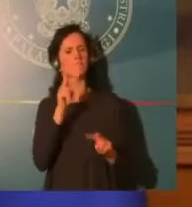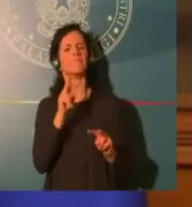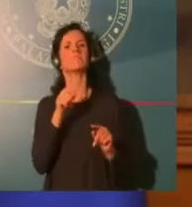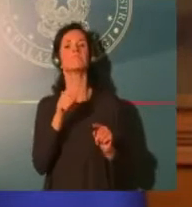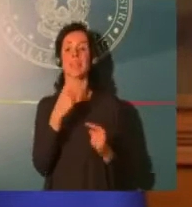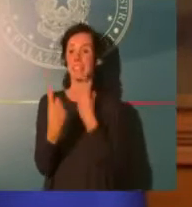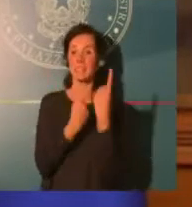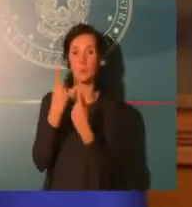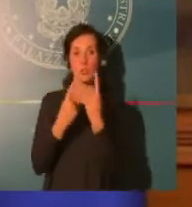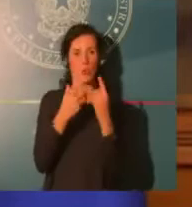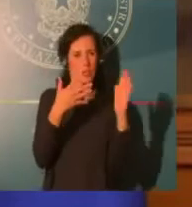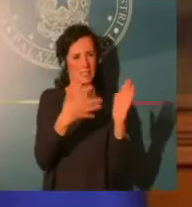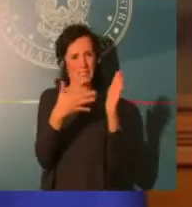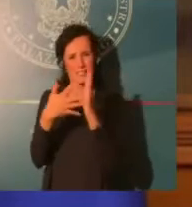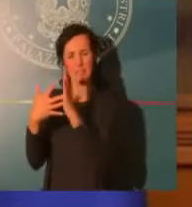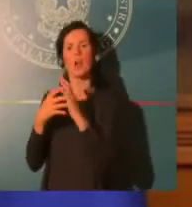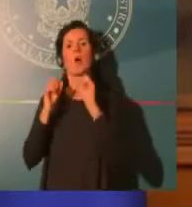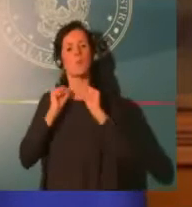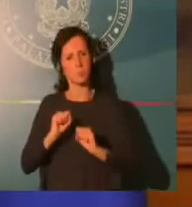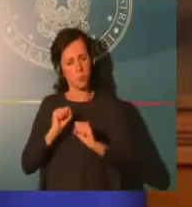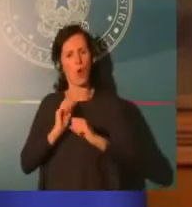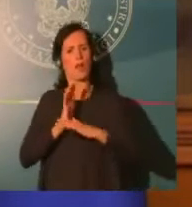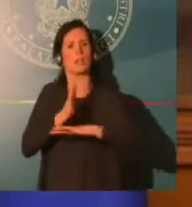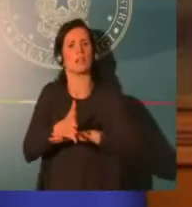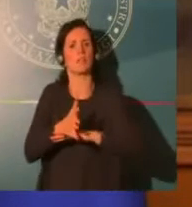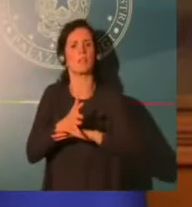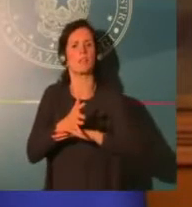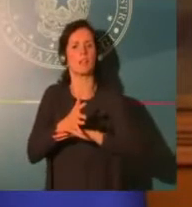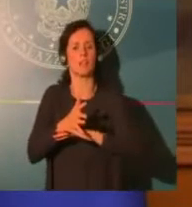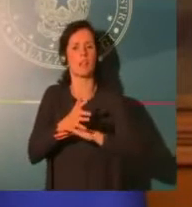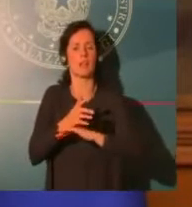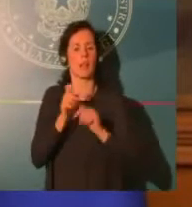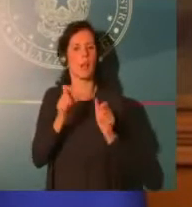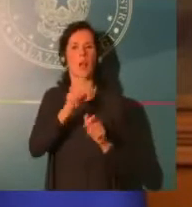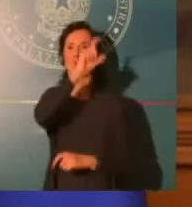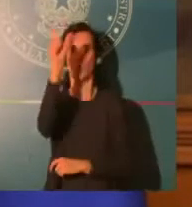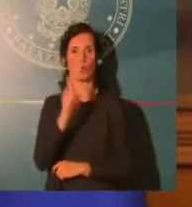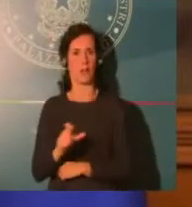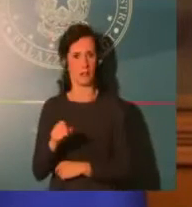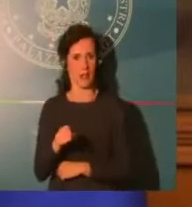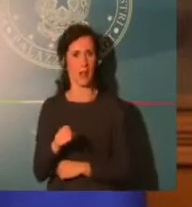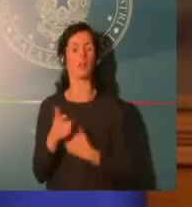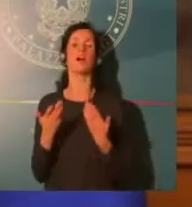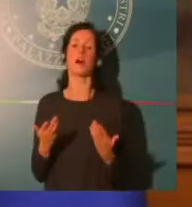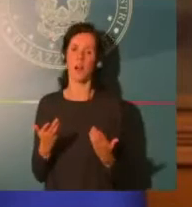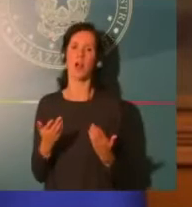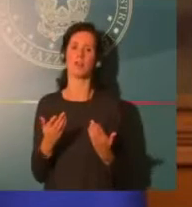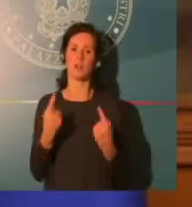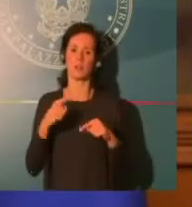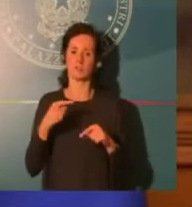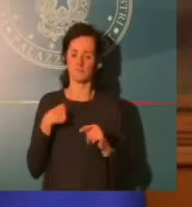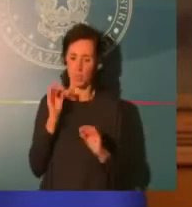che abbiamo costruito e questo è il sistema che perseguiamo. Per quanto riguarda le proteste. Ma guardate, ci sono delle